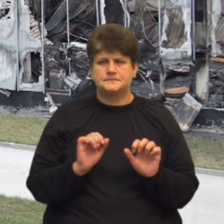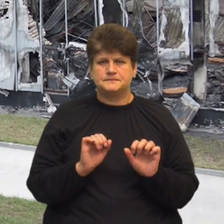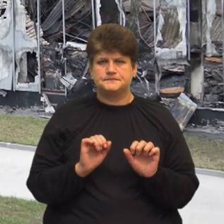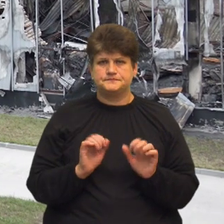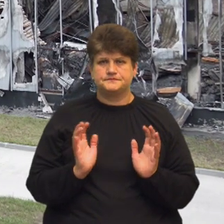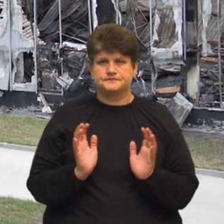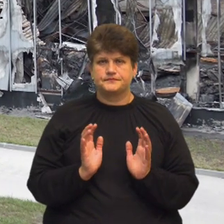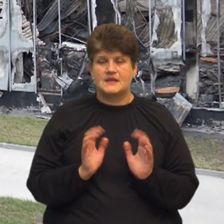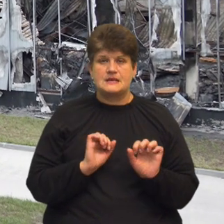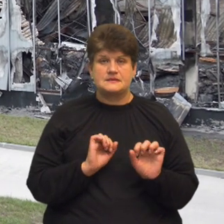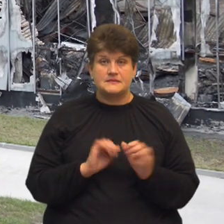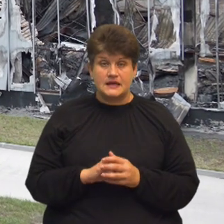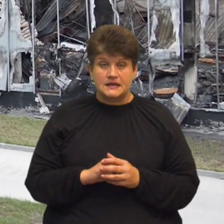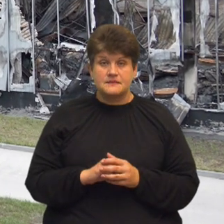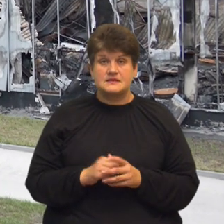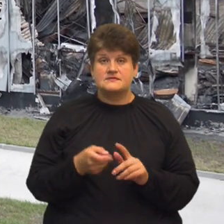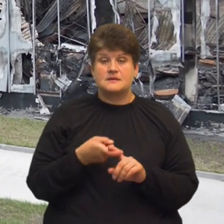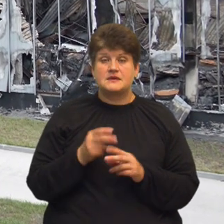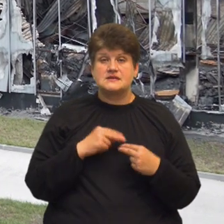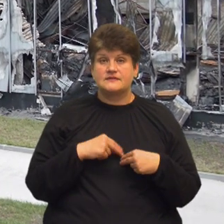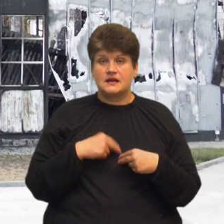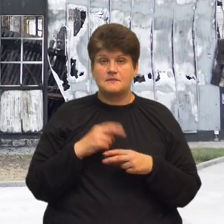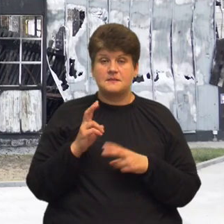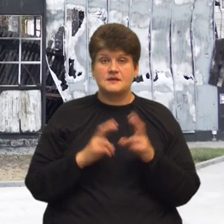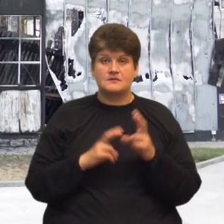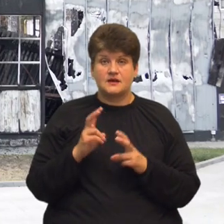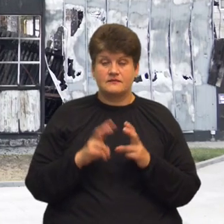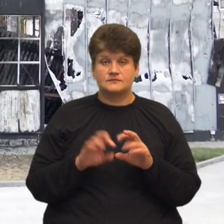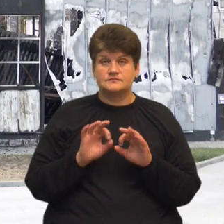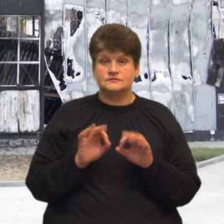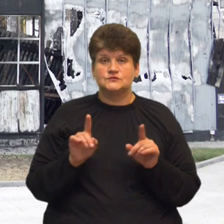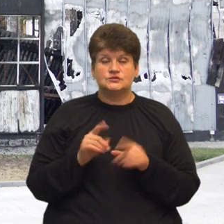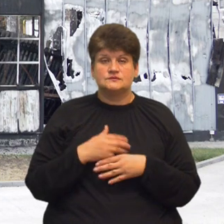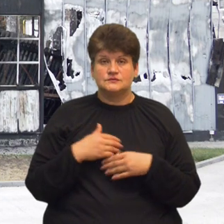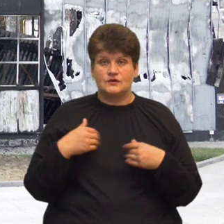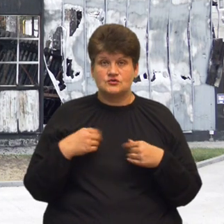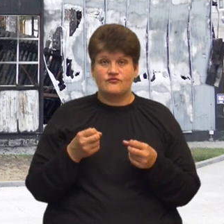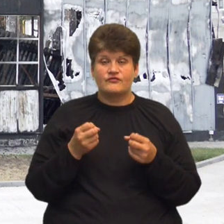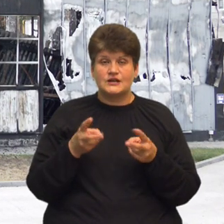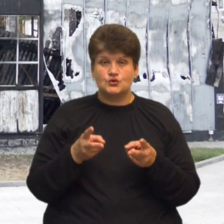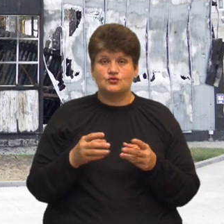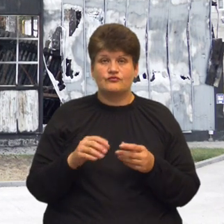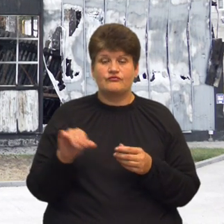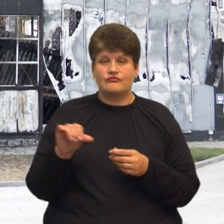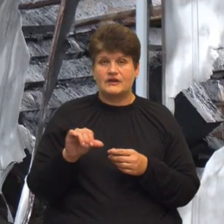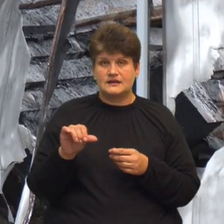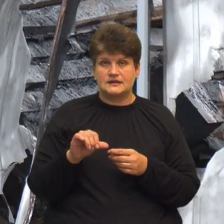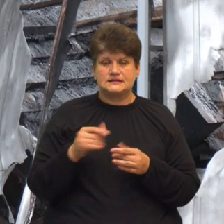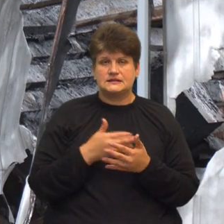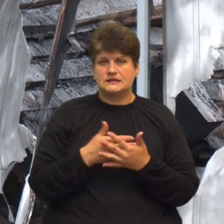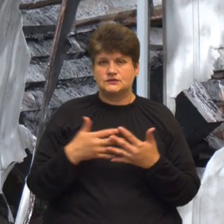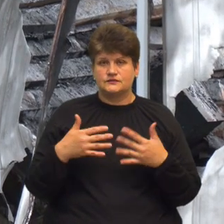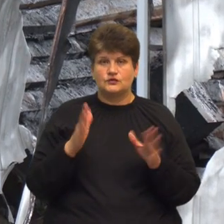'язалися з представниками підприємства. Наразі вони від коментарів відмовилися щодо викиду шкіливих речовин в повітря на території Тернопільської громади.